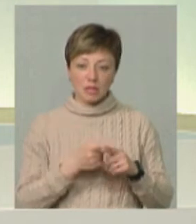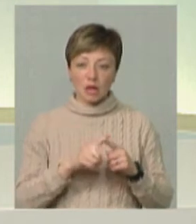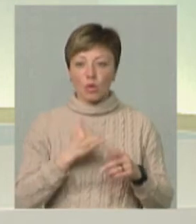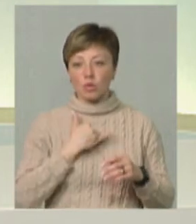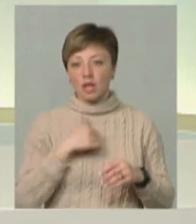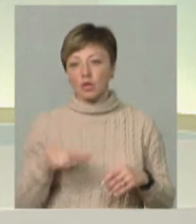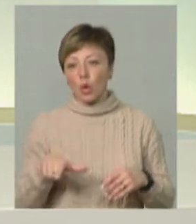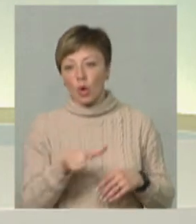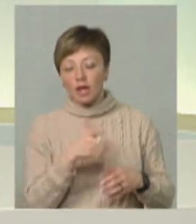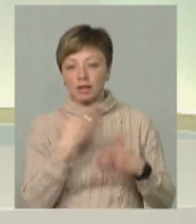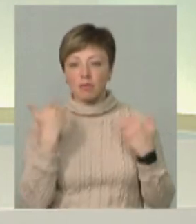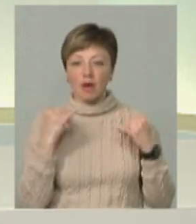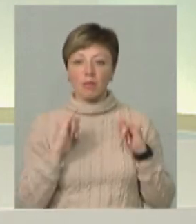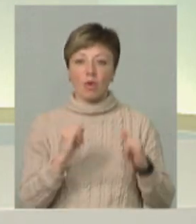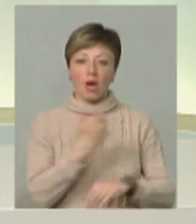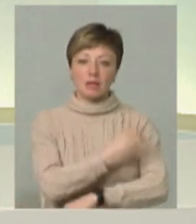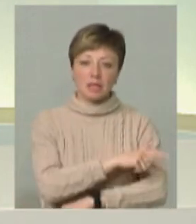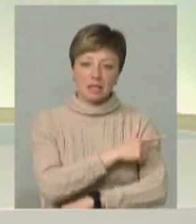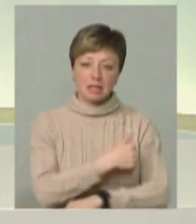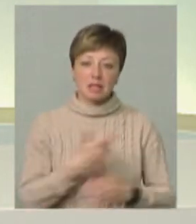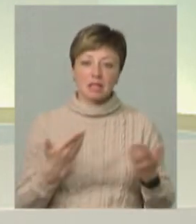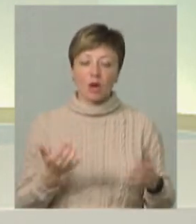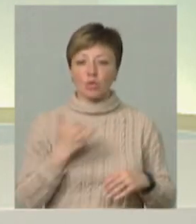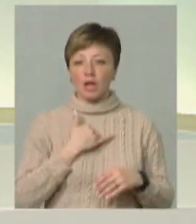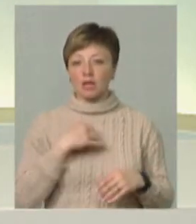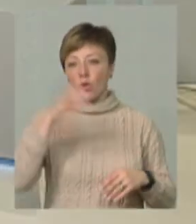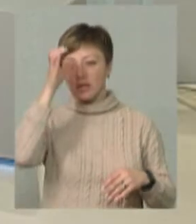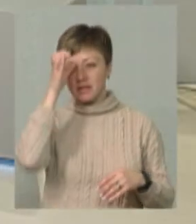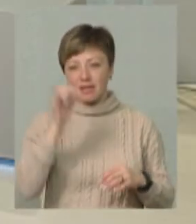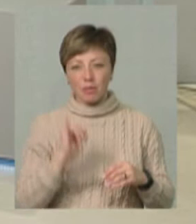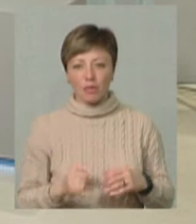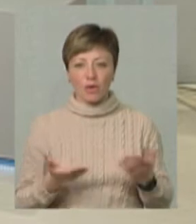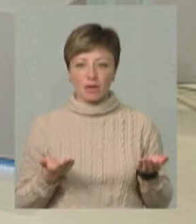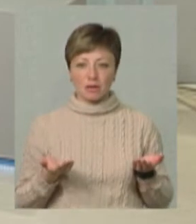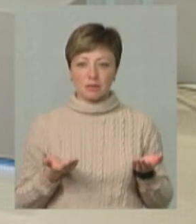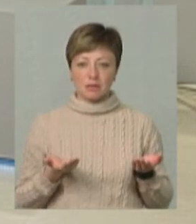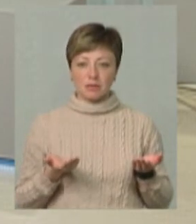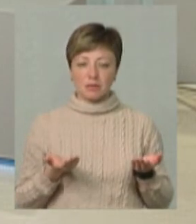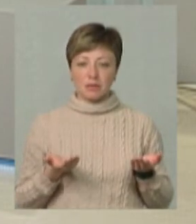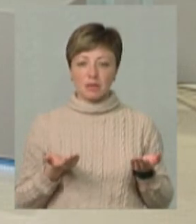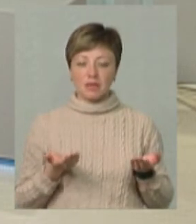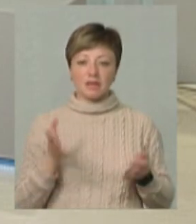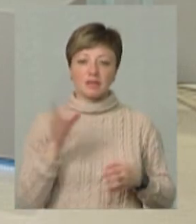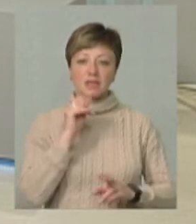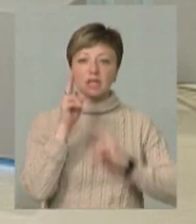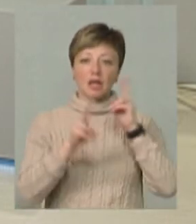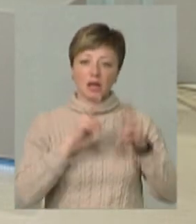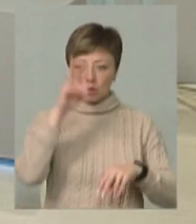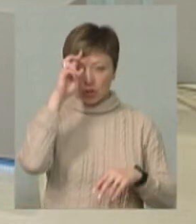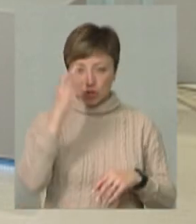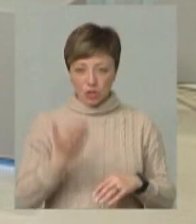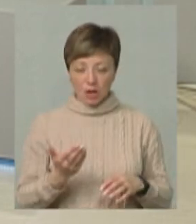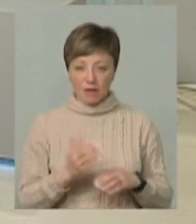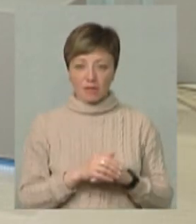там доріг немає, а в нас погана медицина, а в нас там освіта погана. І всі нарікають на державу.